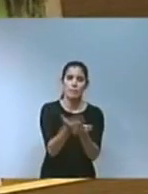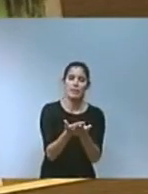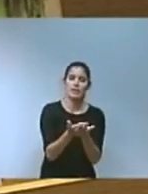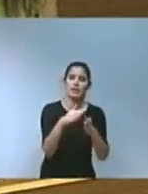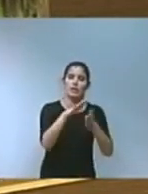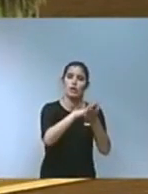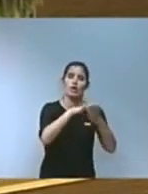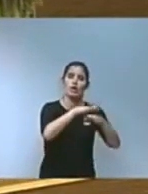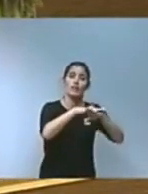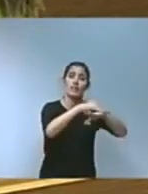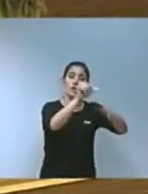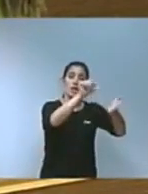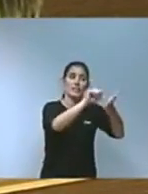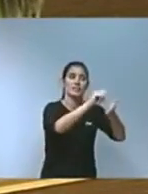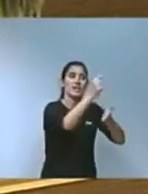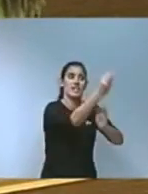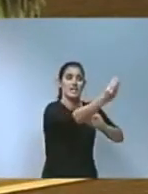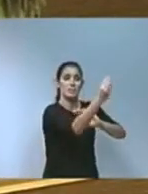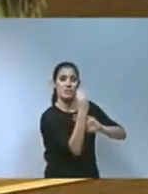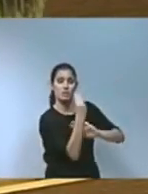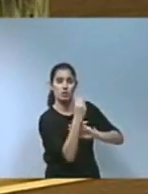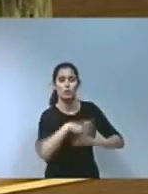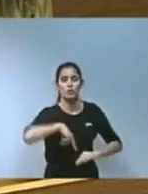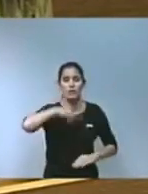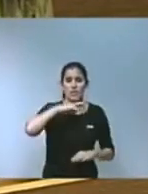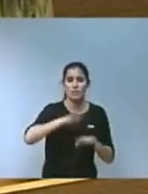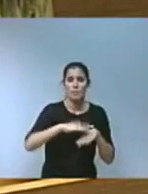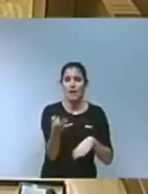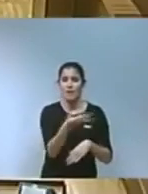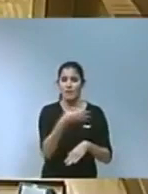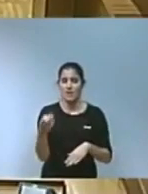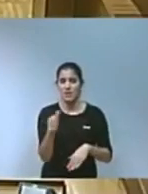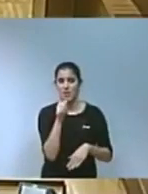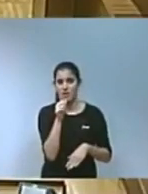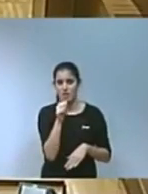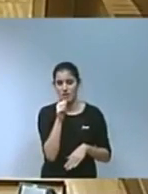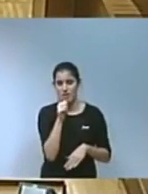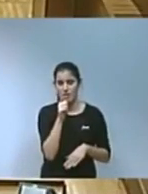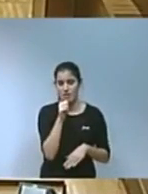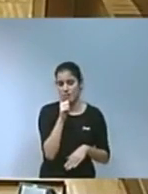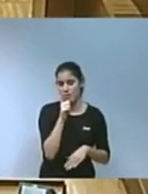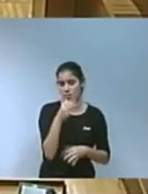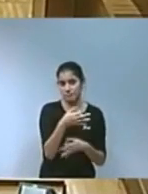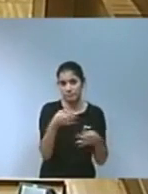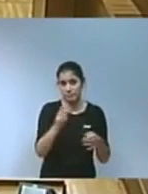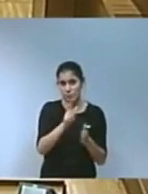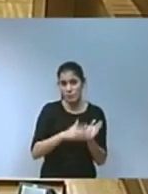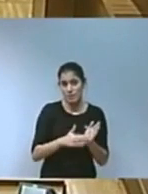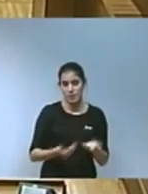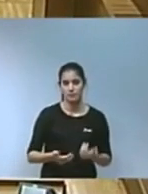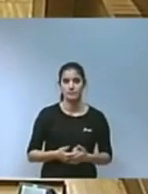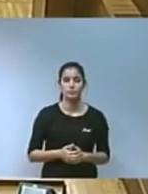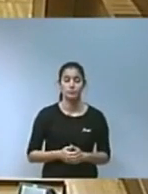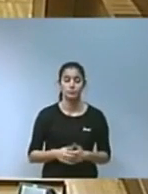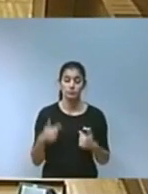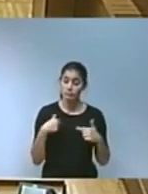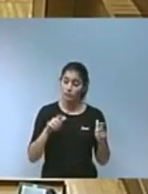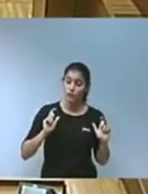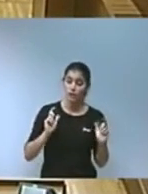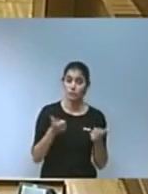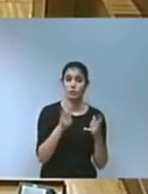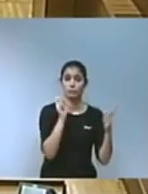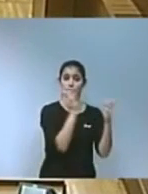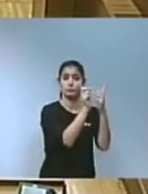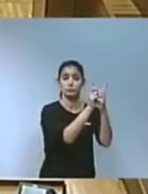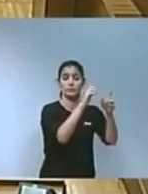inversions suficients per a garantir la eficiència i la garantia hídrica en la comunitat. ens reunirem amb el govern central